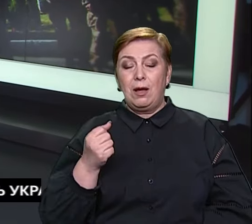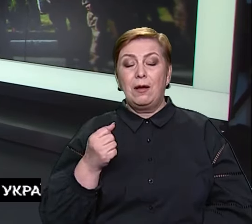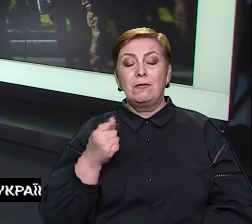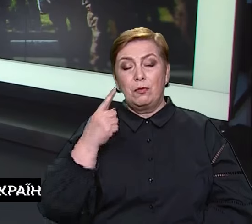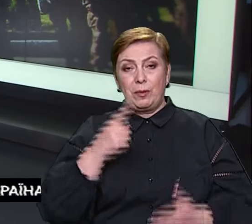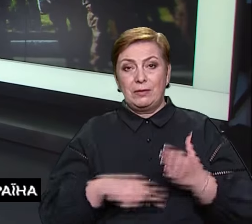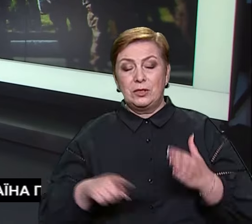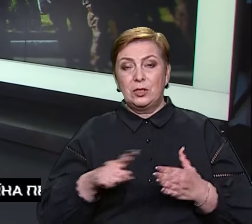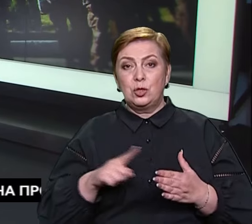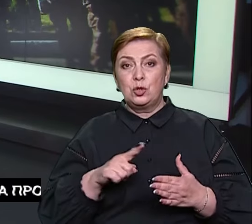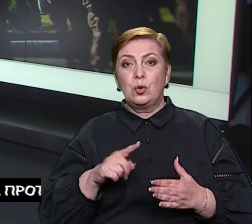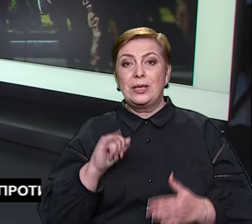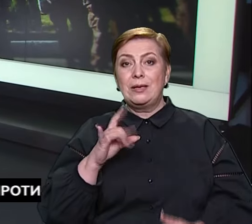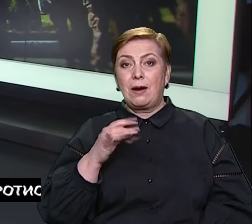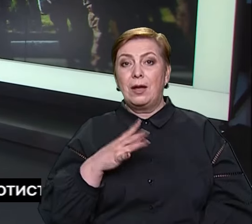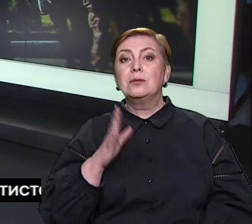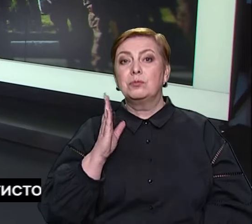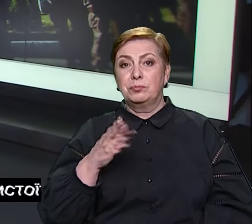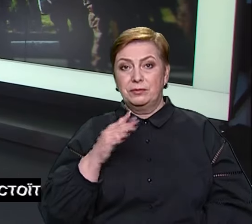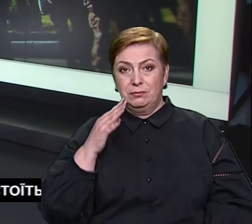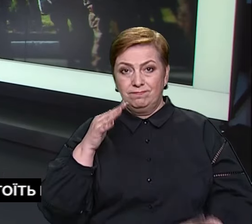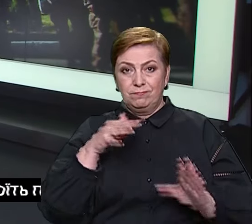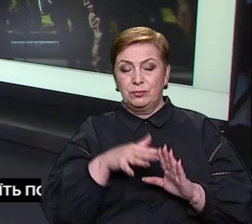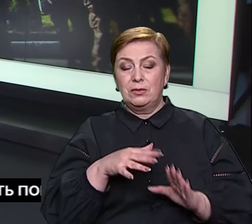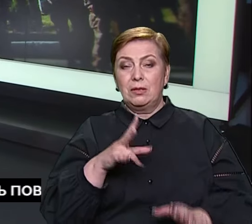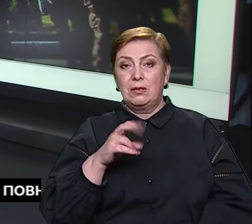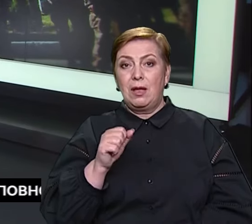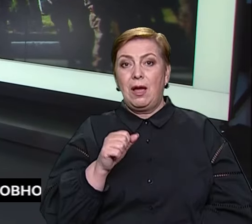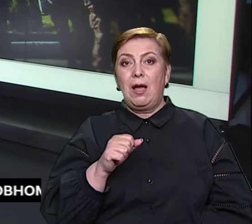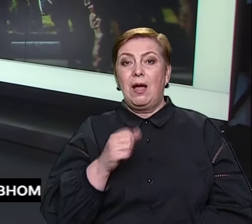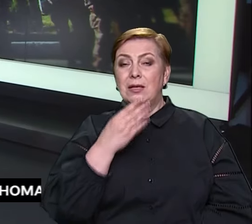Ізраїлю, але все ж закликав Тегран не робити цього.